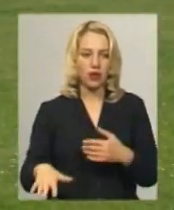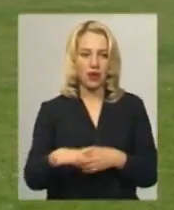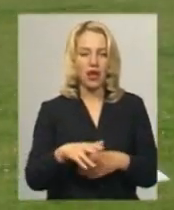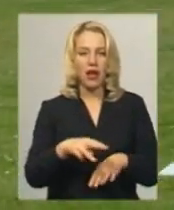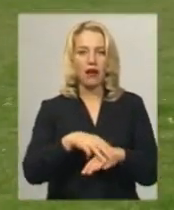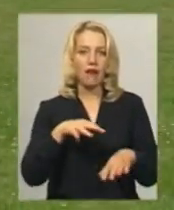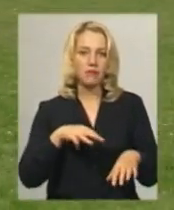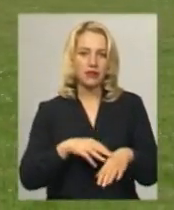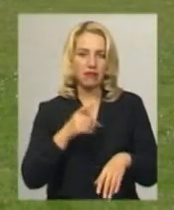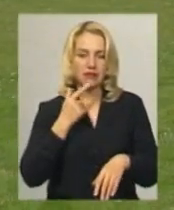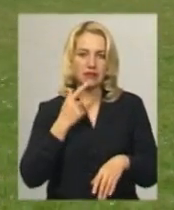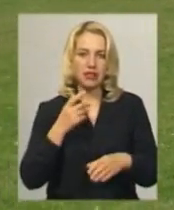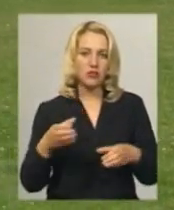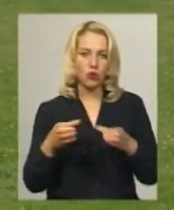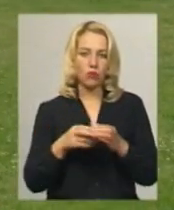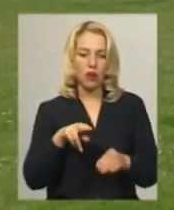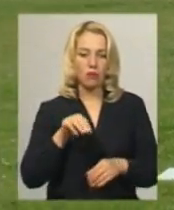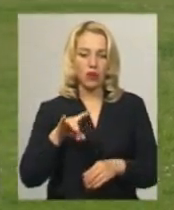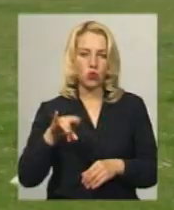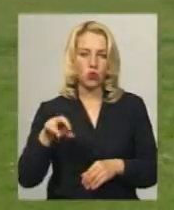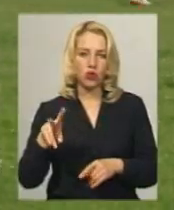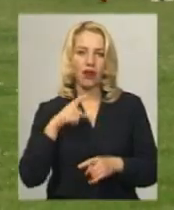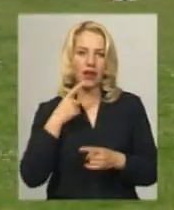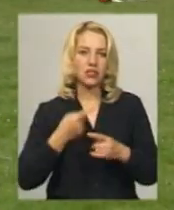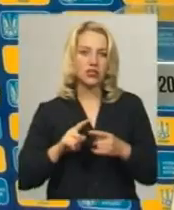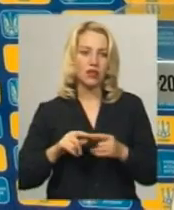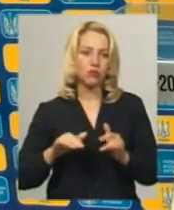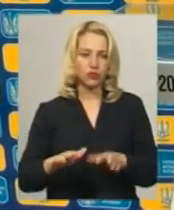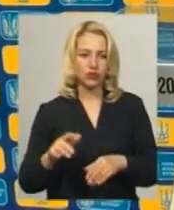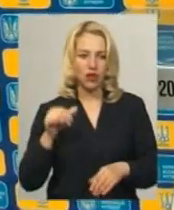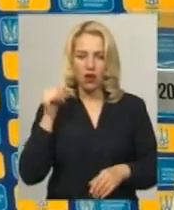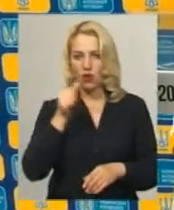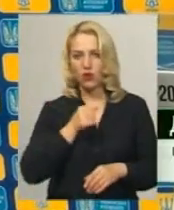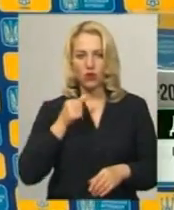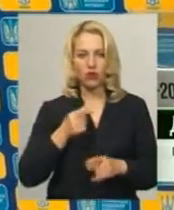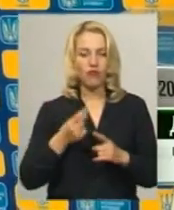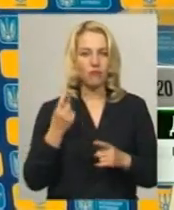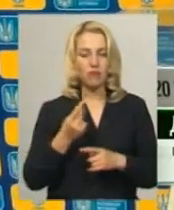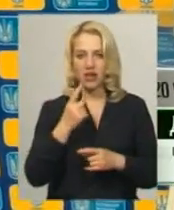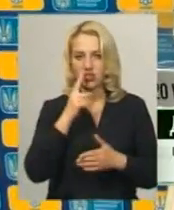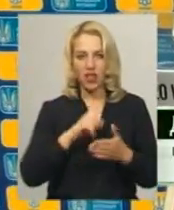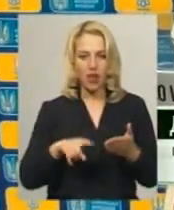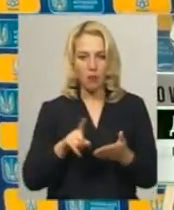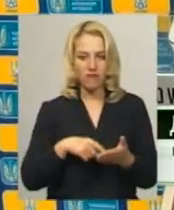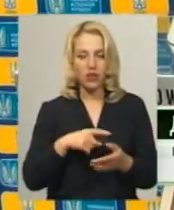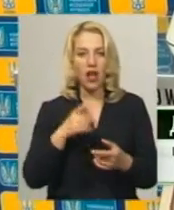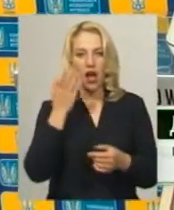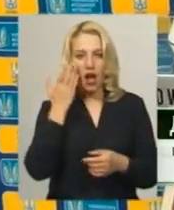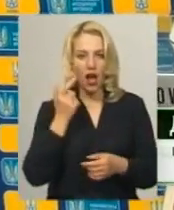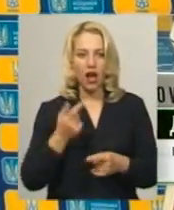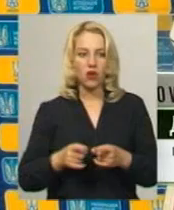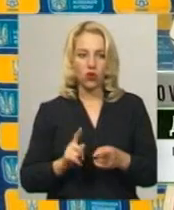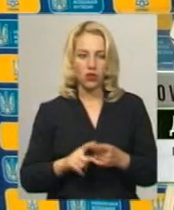Красилівської команди Денис Петрук каже, для футболістів Красилого це подія року. Вперше не повірили, а тоді вже, коли це на очі свої